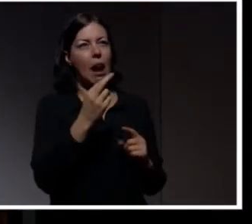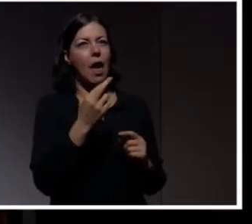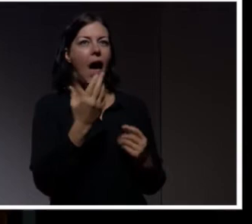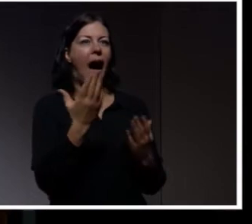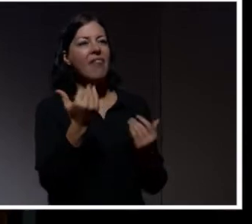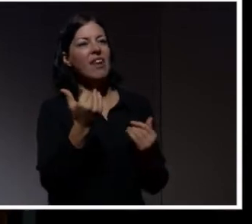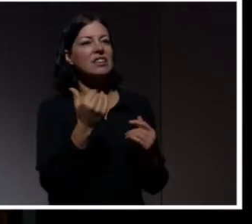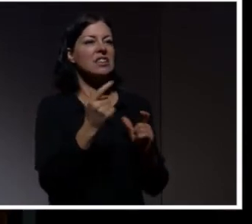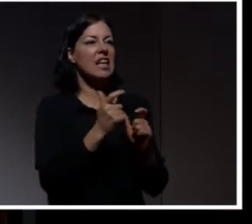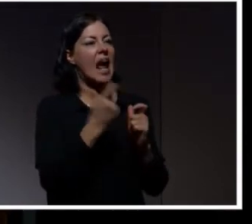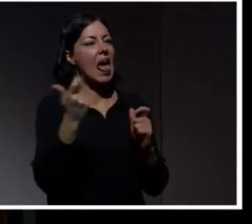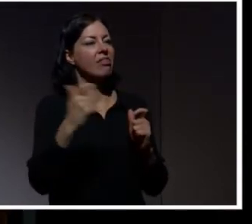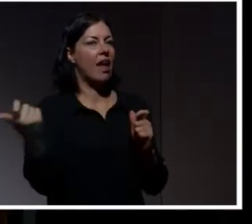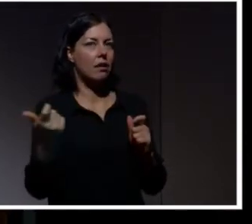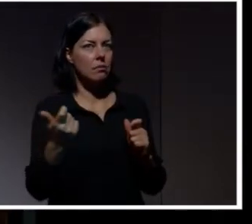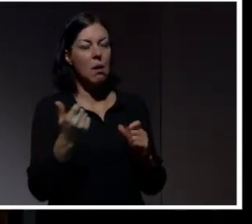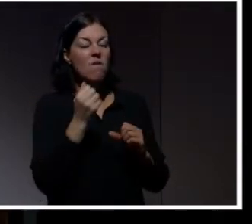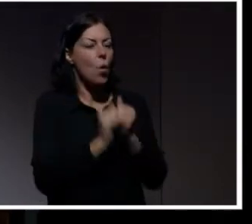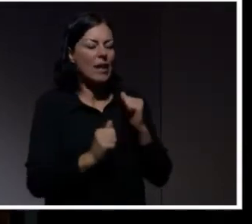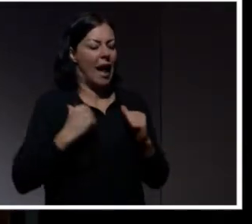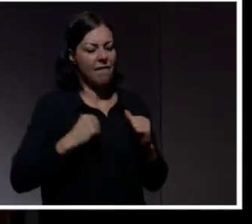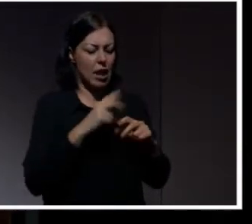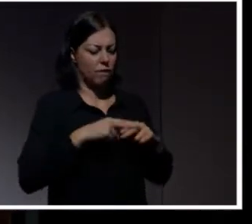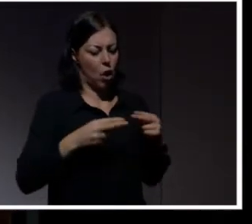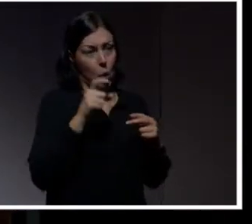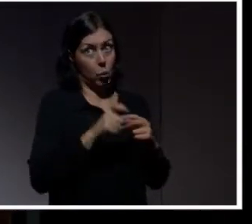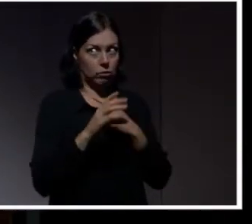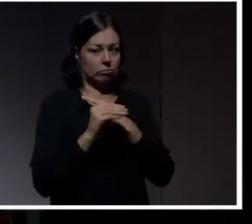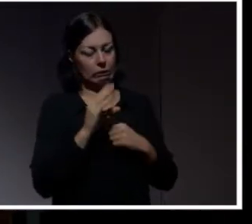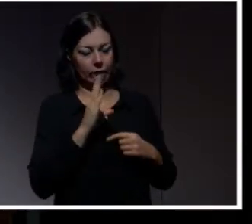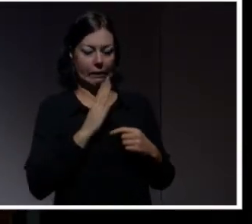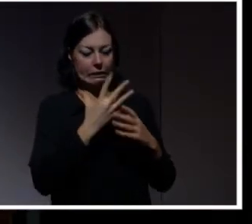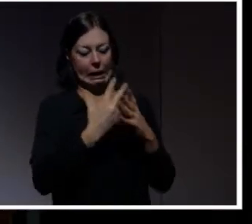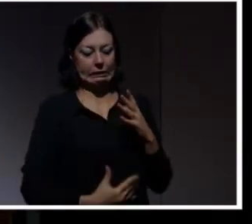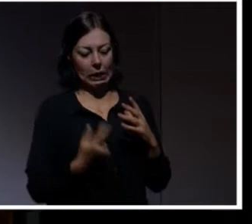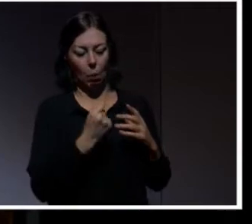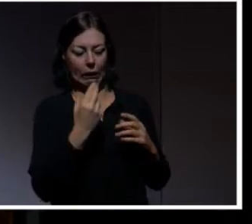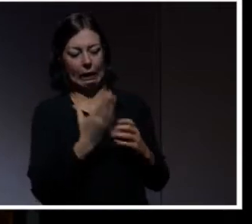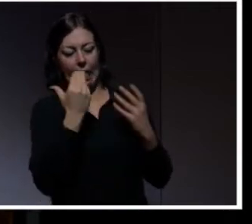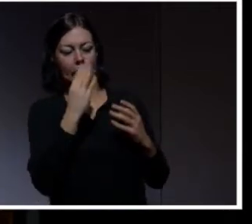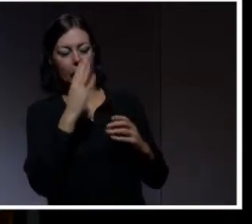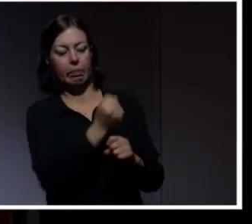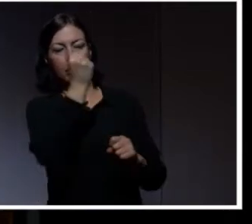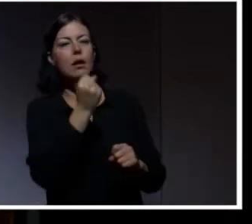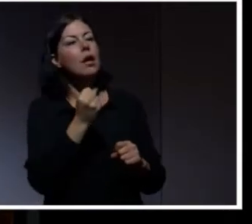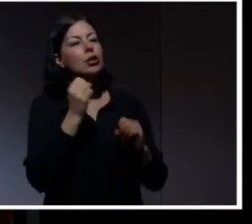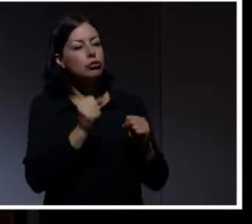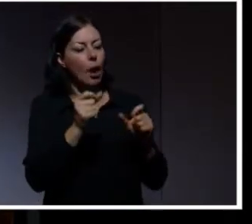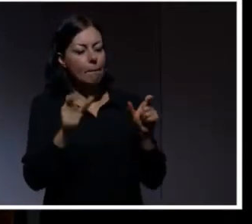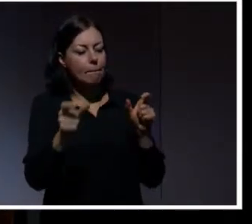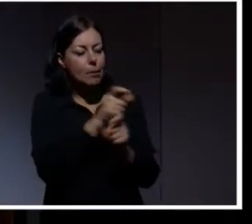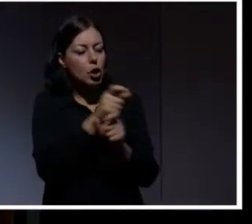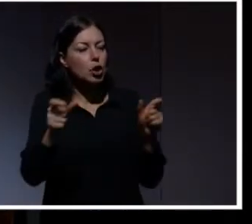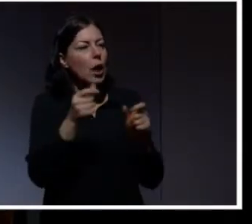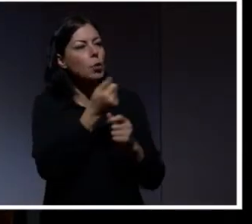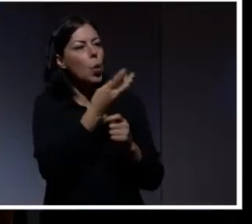som man kan komma ihåg. Men man får ju inte använda ord som är vanliga ord. Så de kan ju finnas i någon lista och det är hur lätt som helst att knäcka. Så då ska man bara byta ut några stavelser till